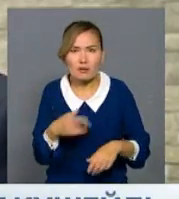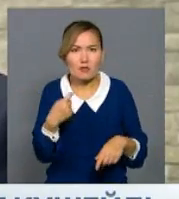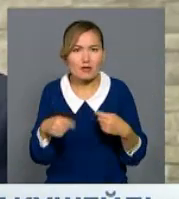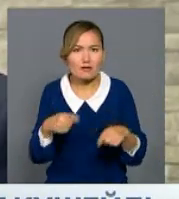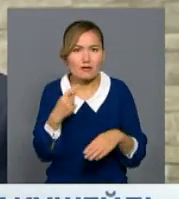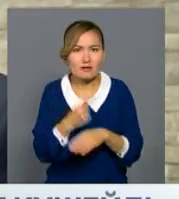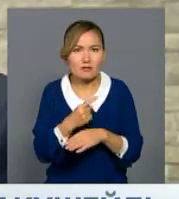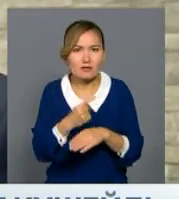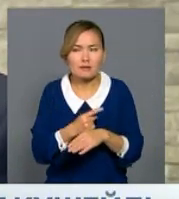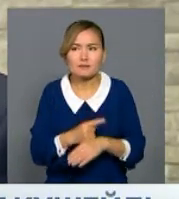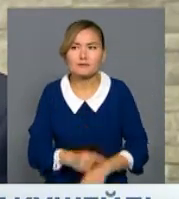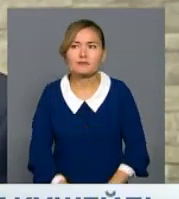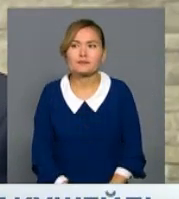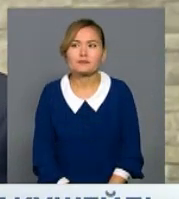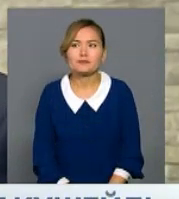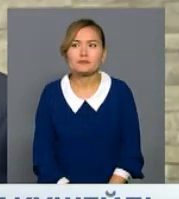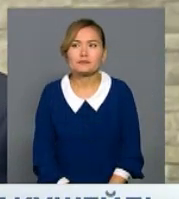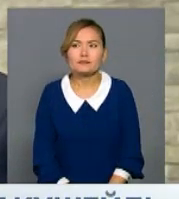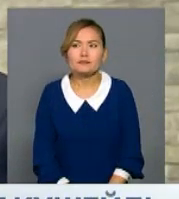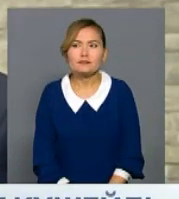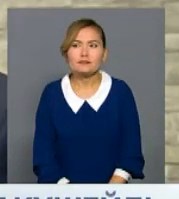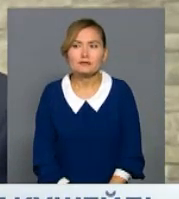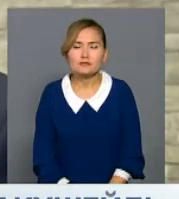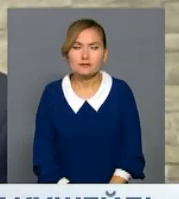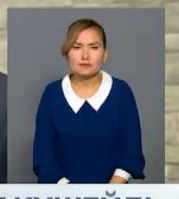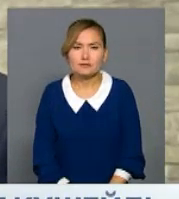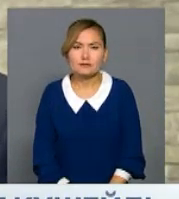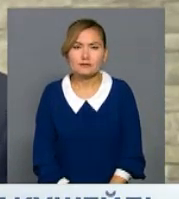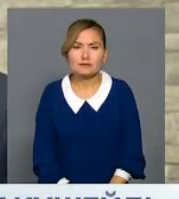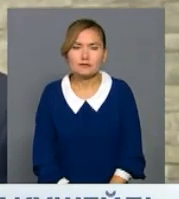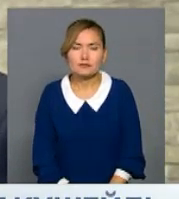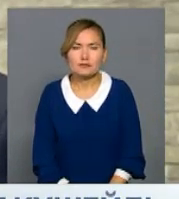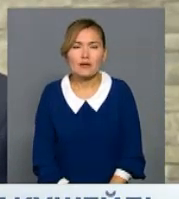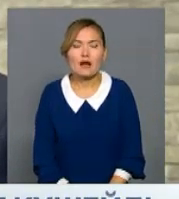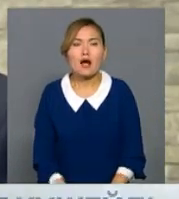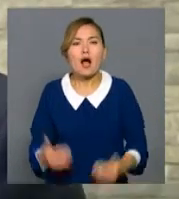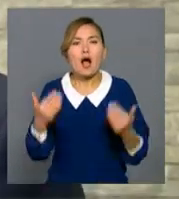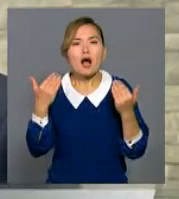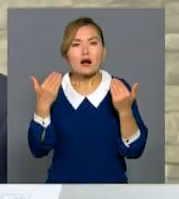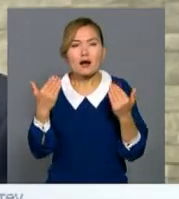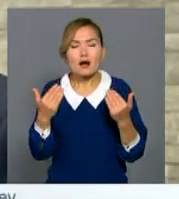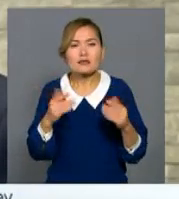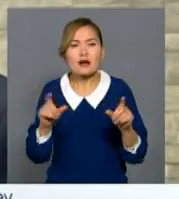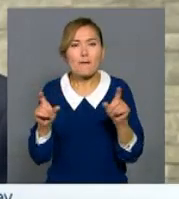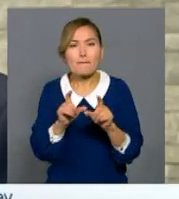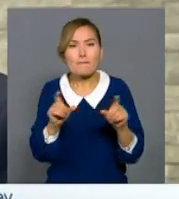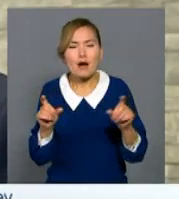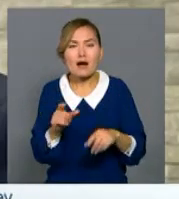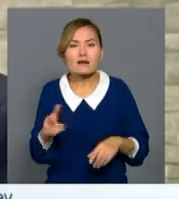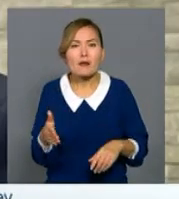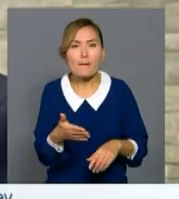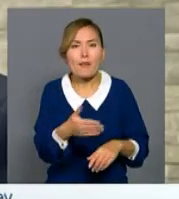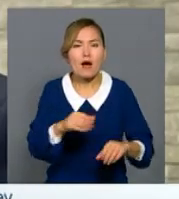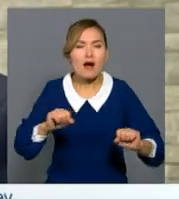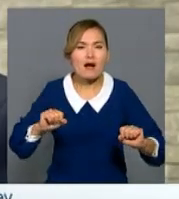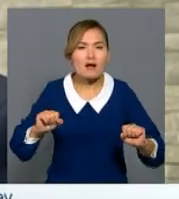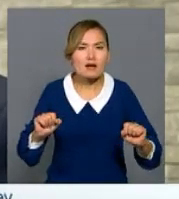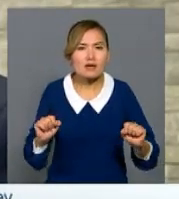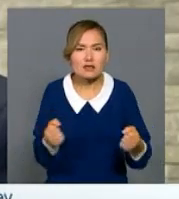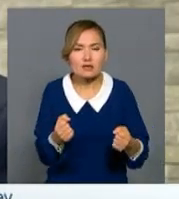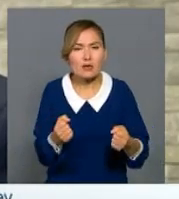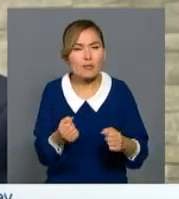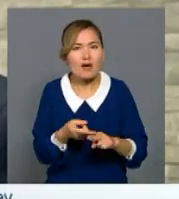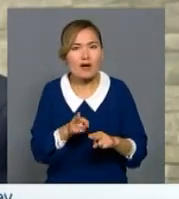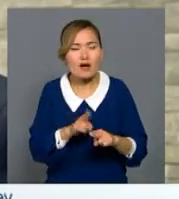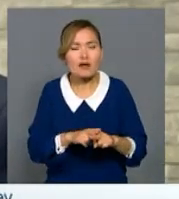На секрет, што зачасту рыба продавалас у нас с павышным садежаң үліда. Қазір саудалан жатқан балық өнімдерінің құрамында мұздың көбекені,